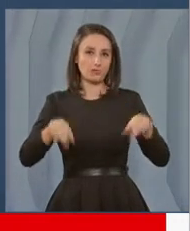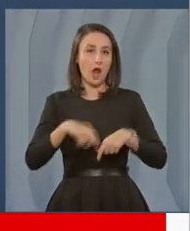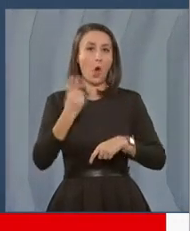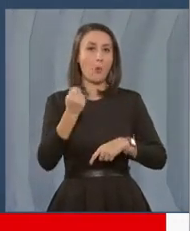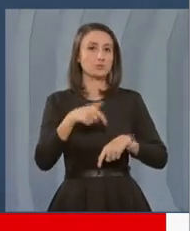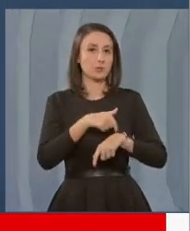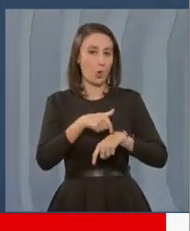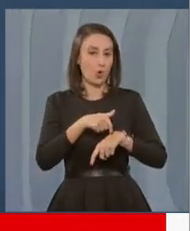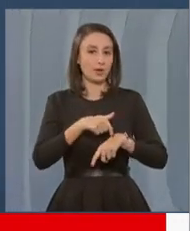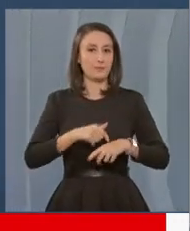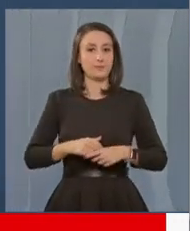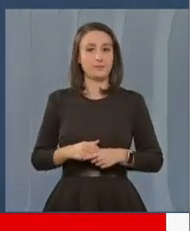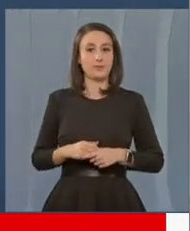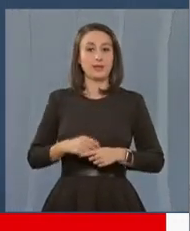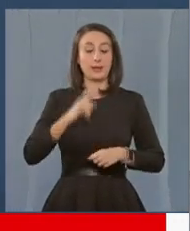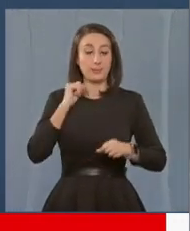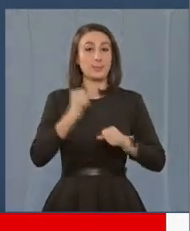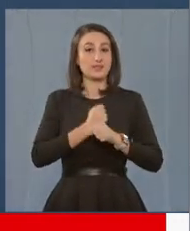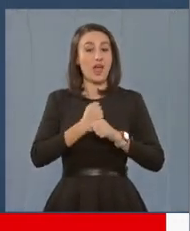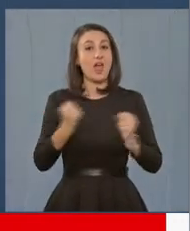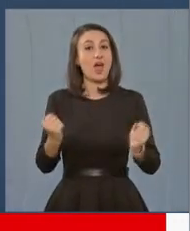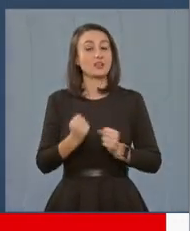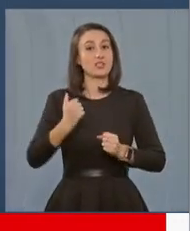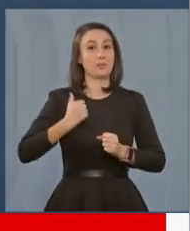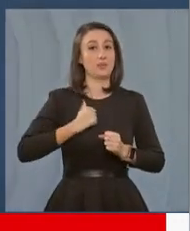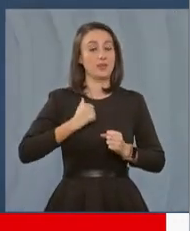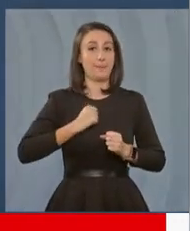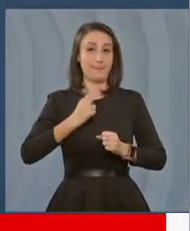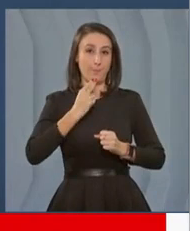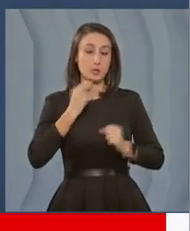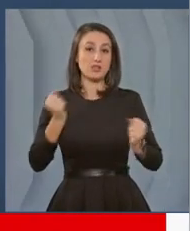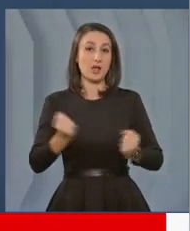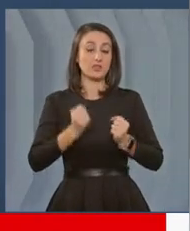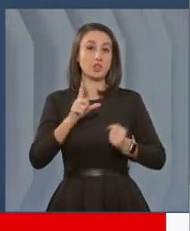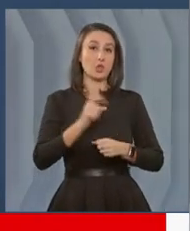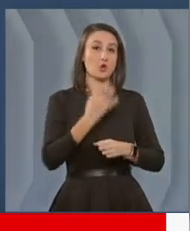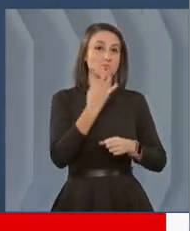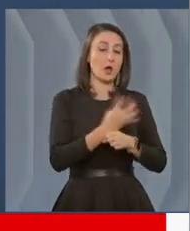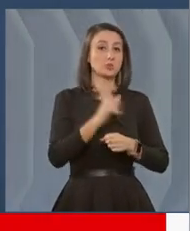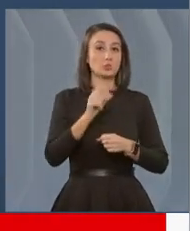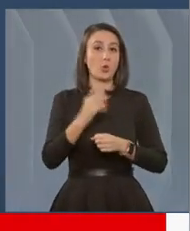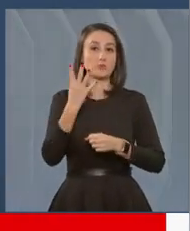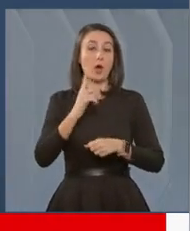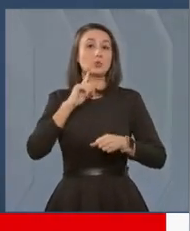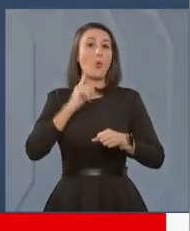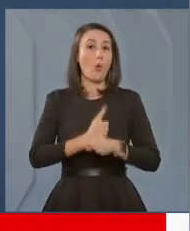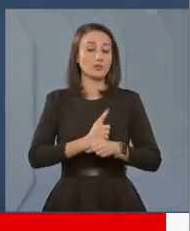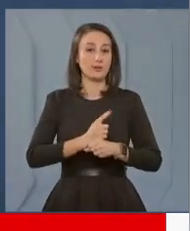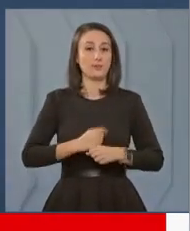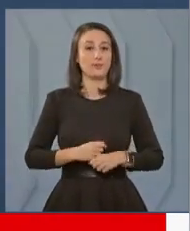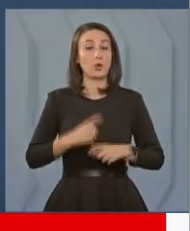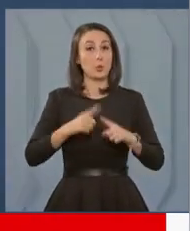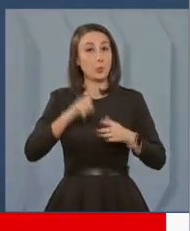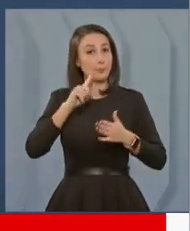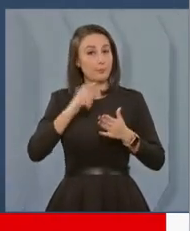ore, și de prestarea activității de cadru militar sau politist în activitate 24 din 24 la ordine, cu